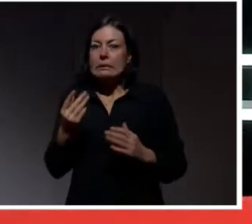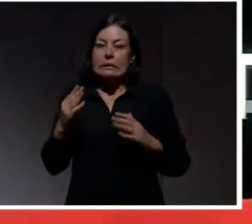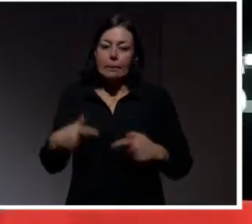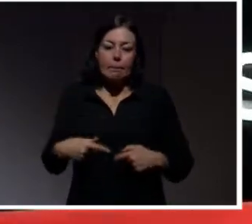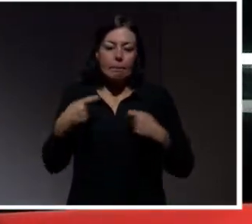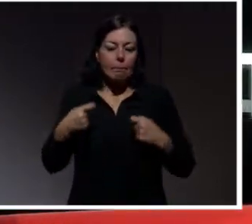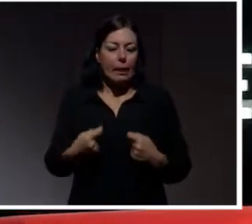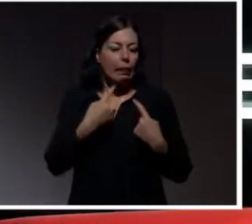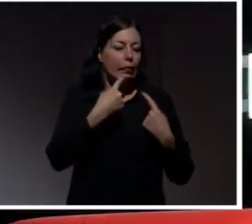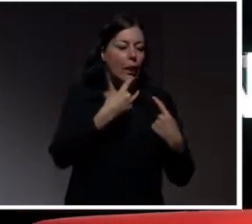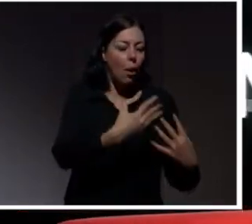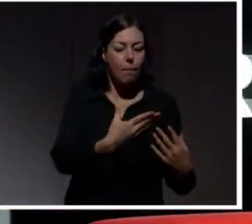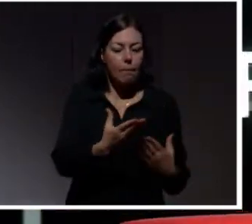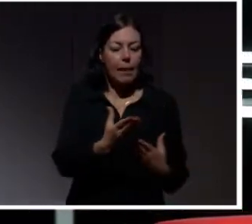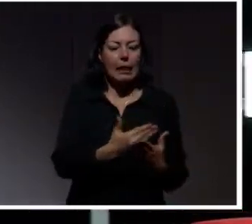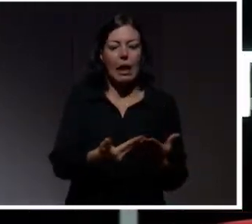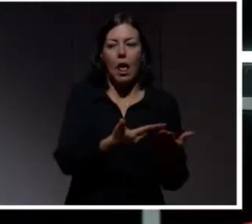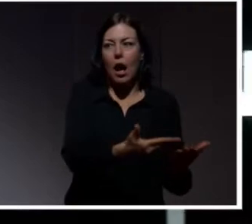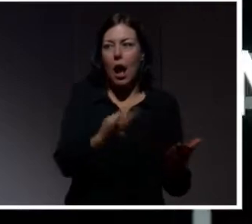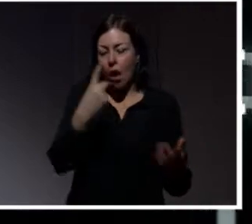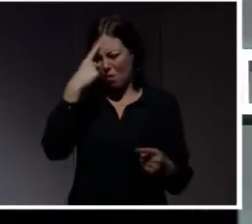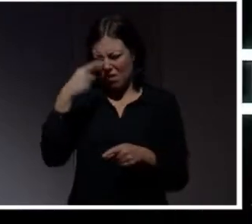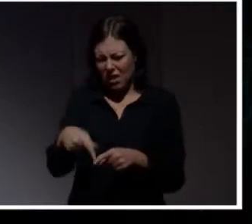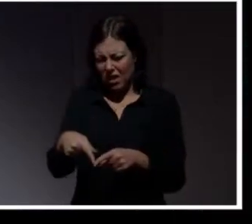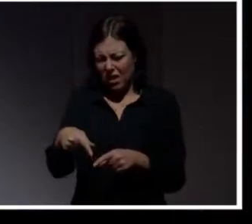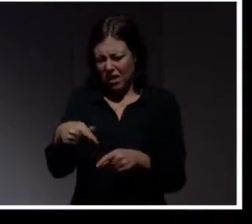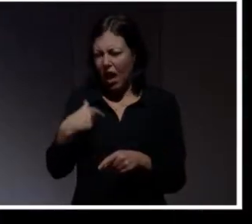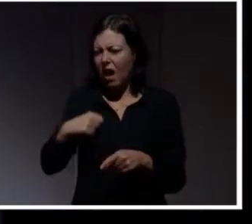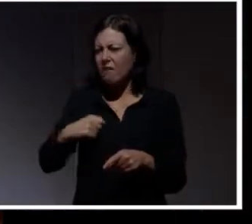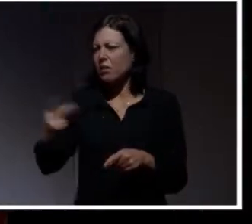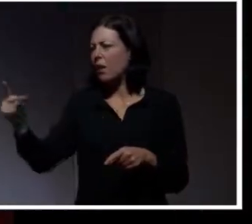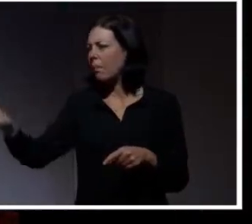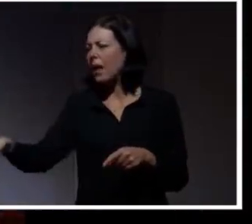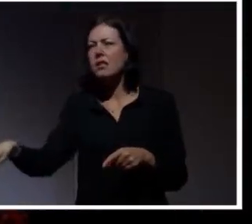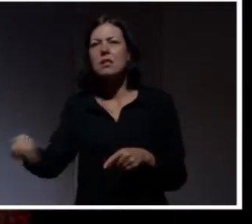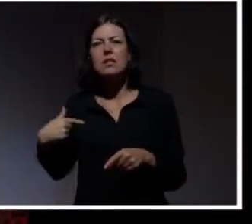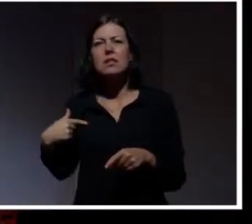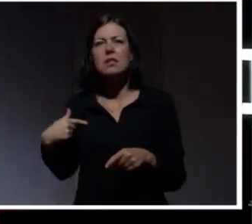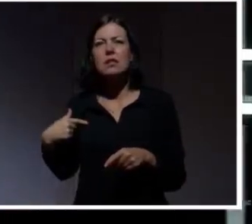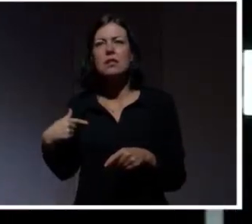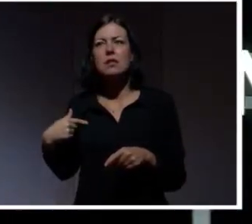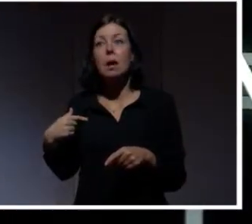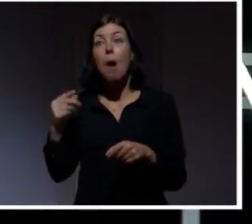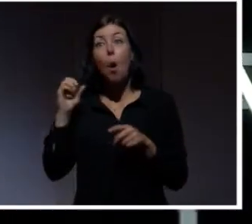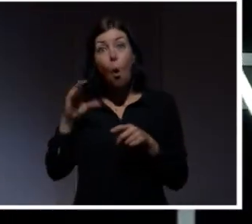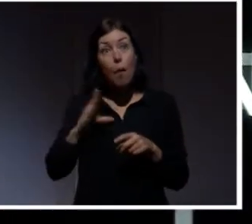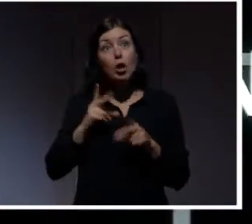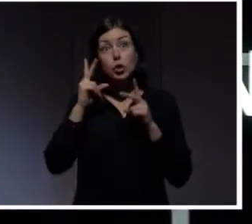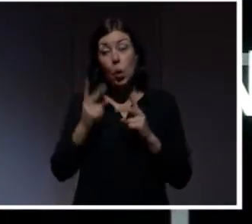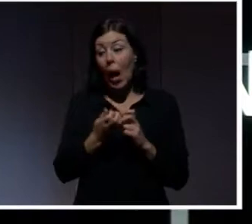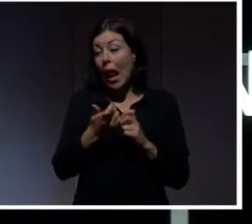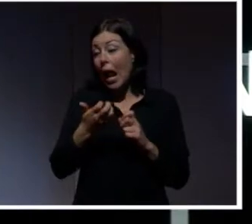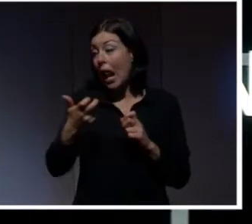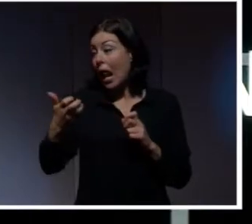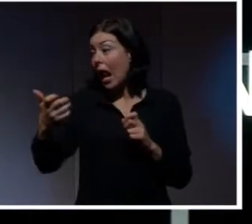er till någon. Eller plötsligt kommer på att det här har jag faktiskt använt någon annanstans. Men med ett så långt lösenord så löper ni